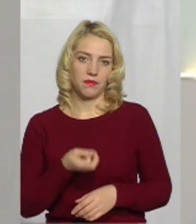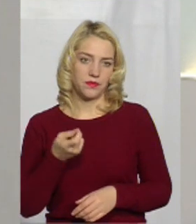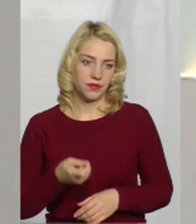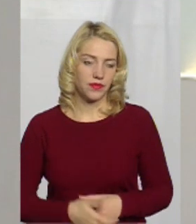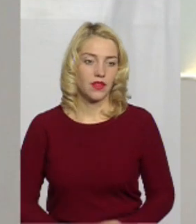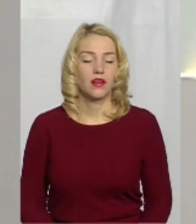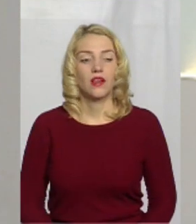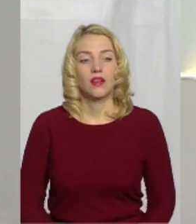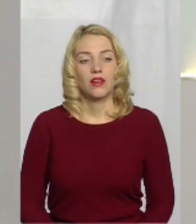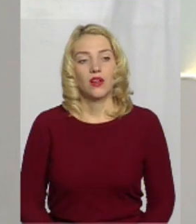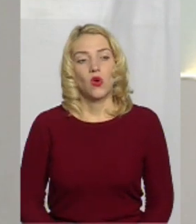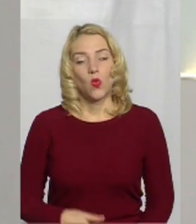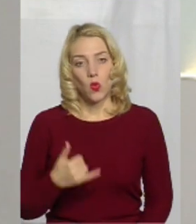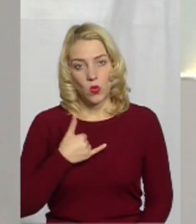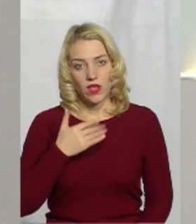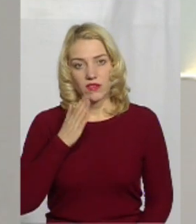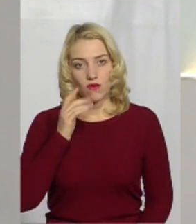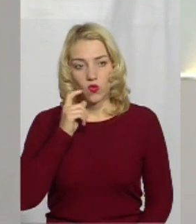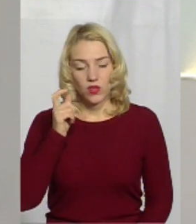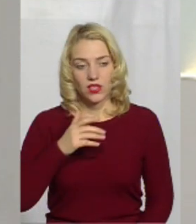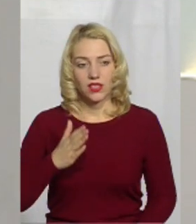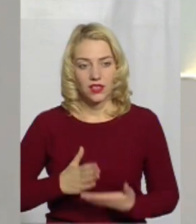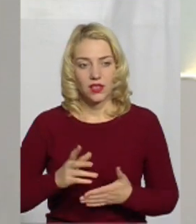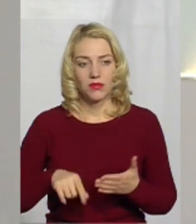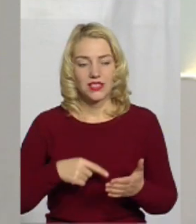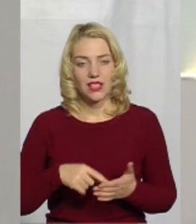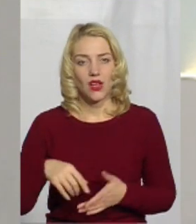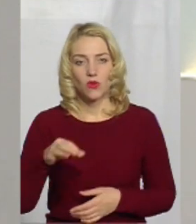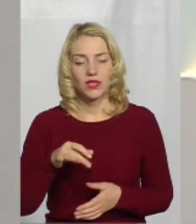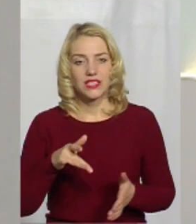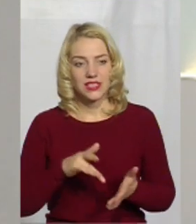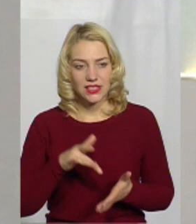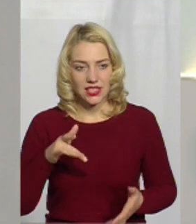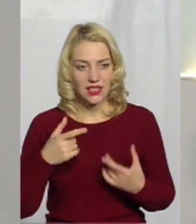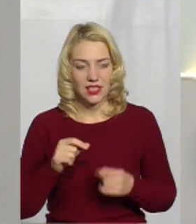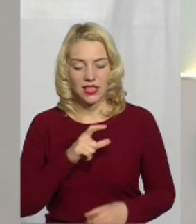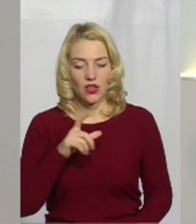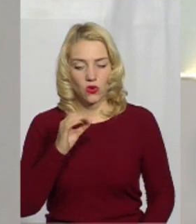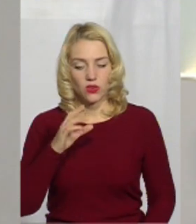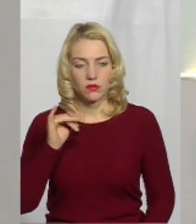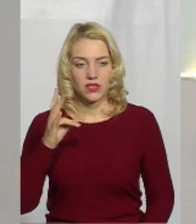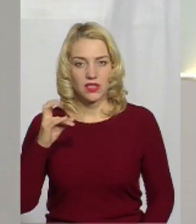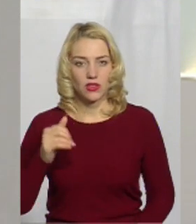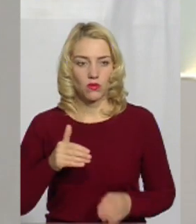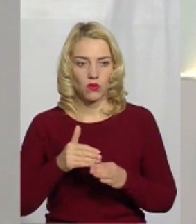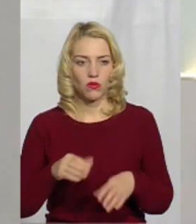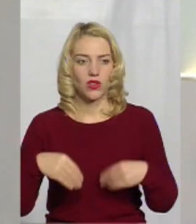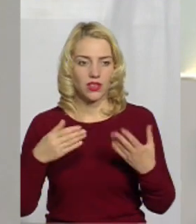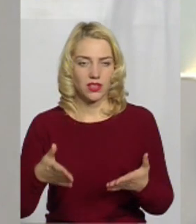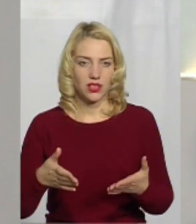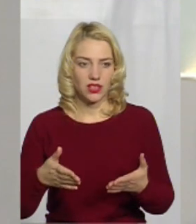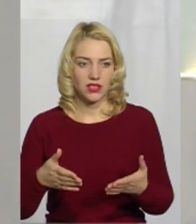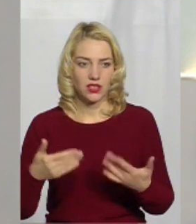Є у нас в Україні міста, обласні центри, де хосписна допомога надається, вже